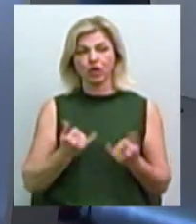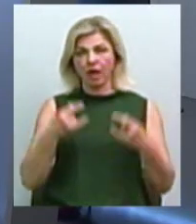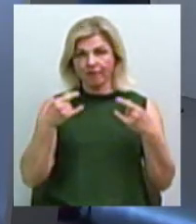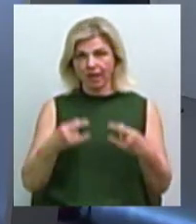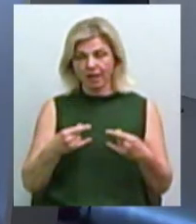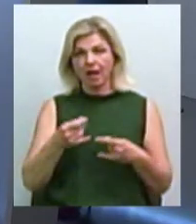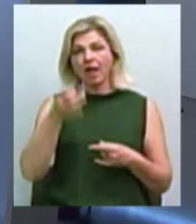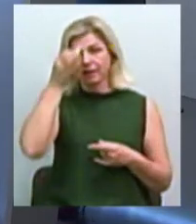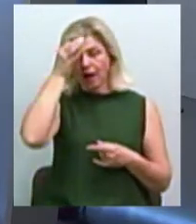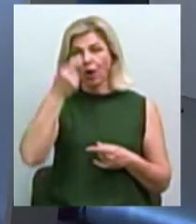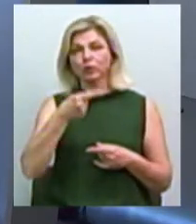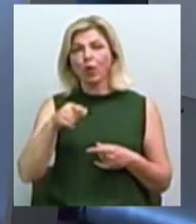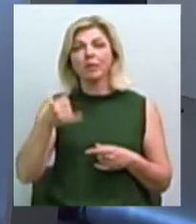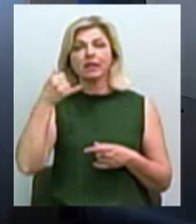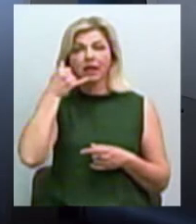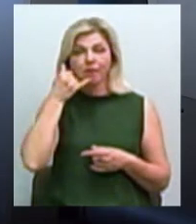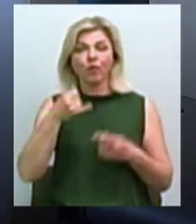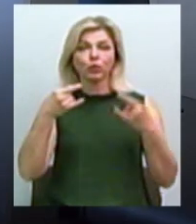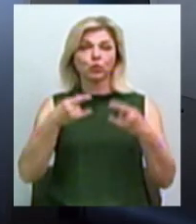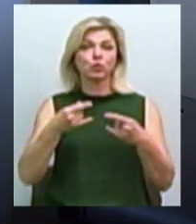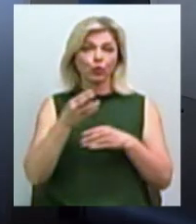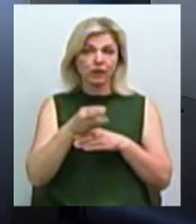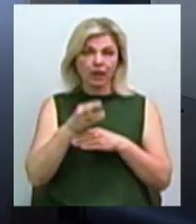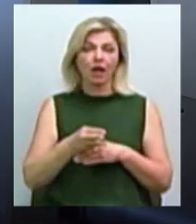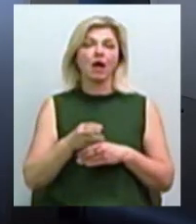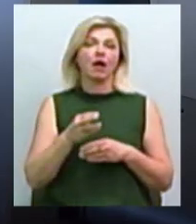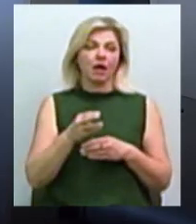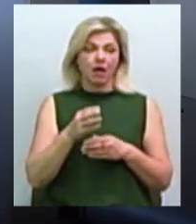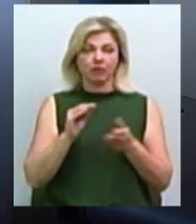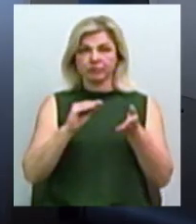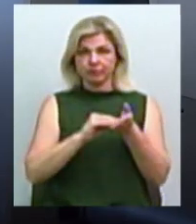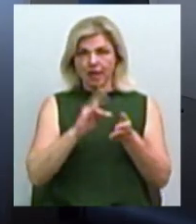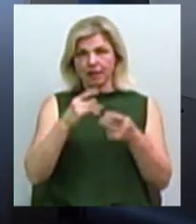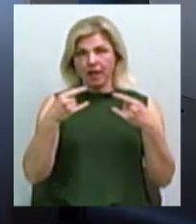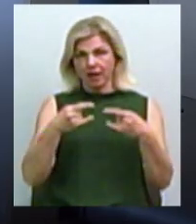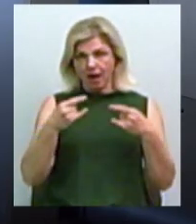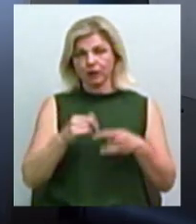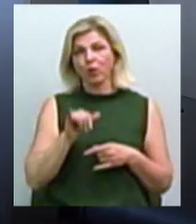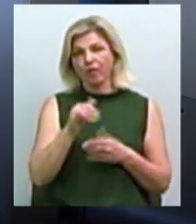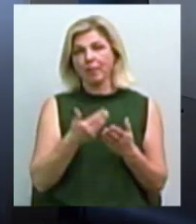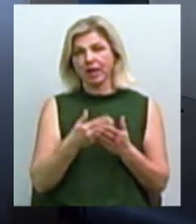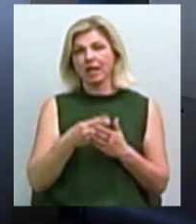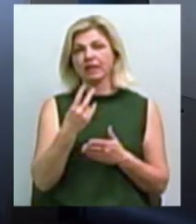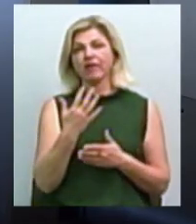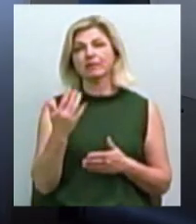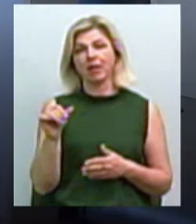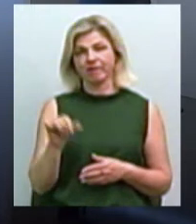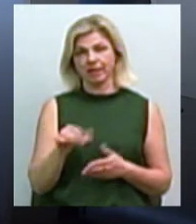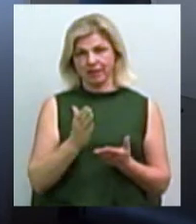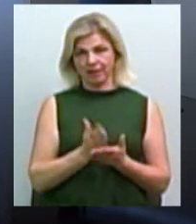769233. Якщо маєте запитання, помажання, у вас приблизно 25 хвилин ще є.